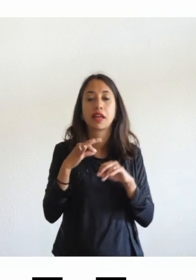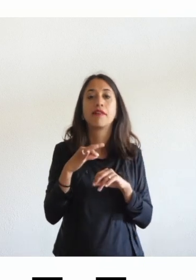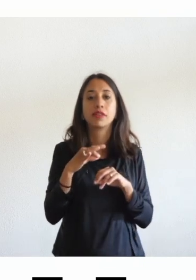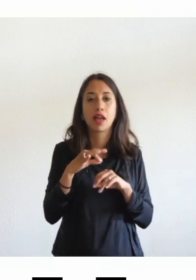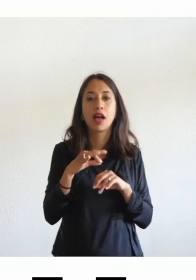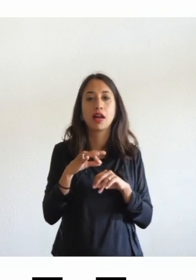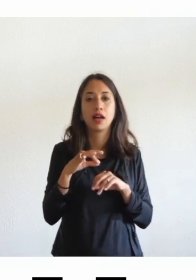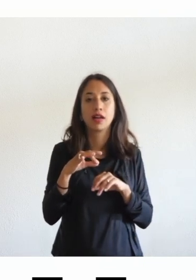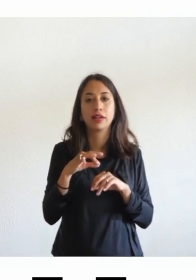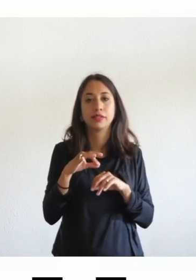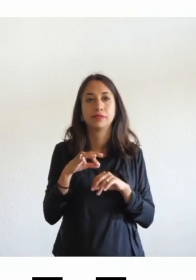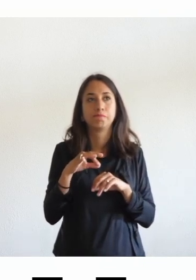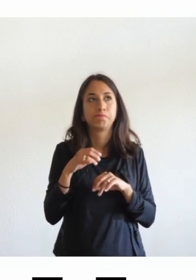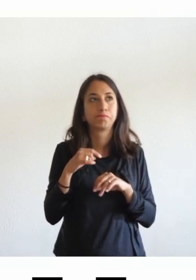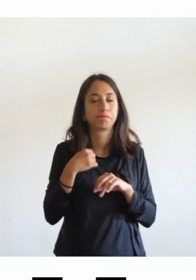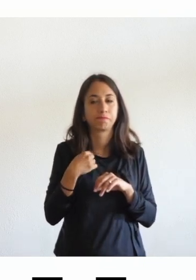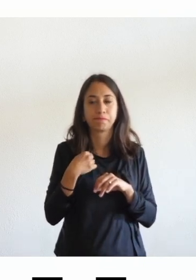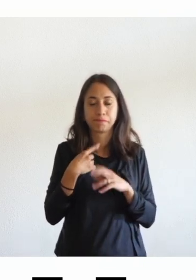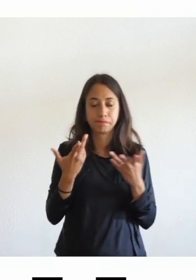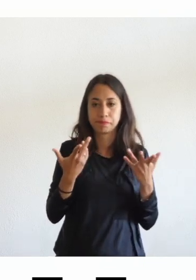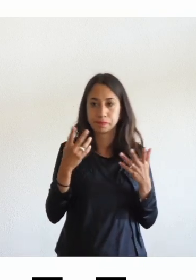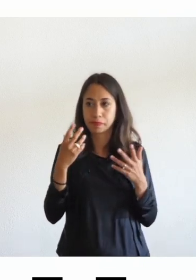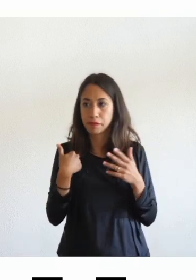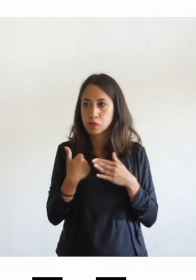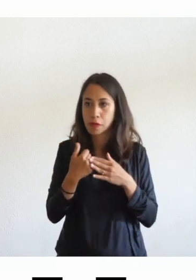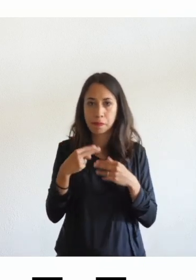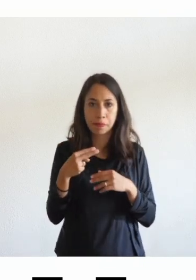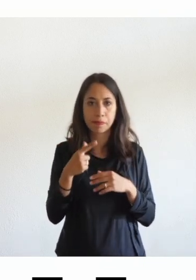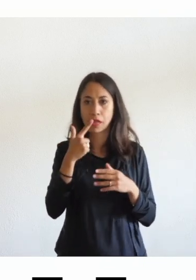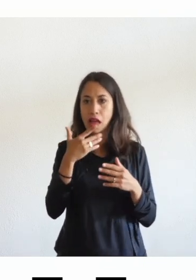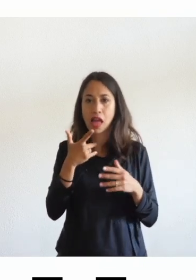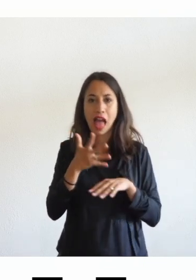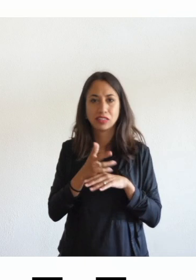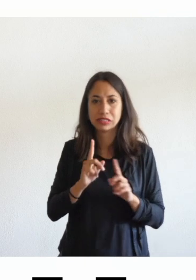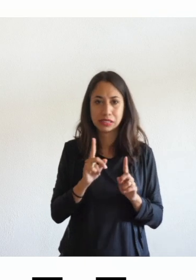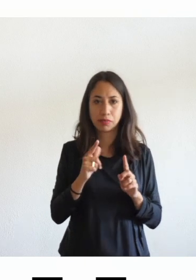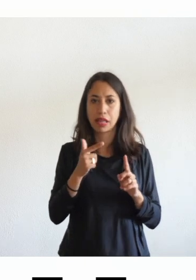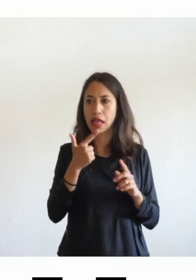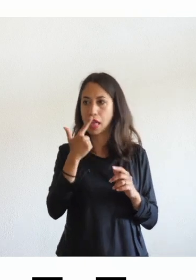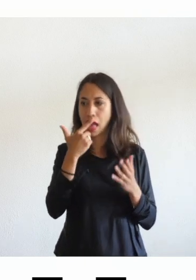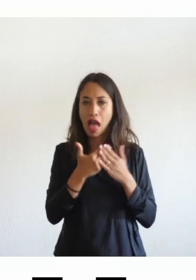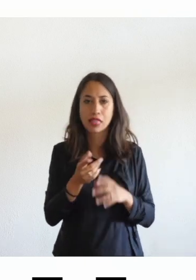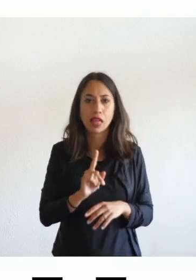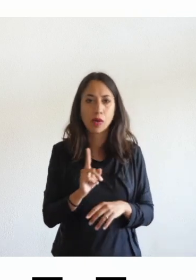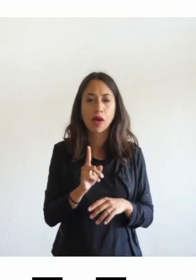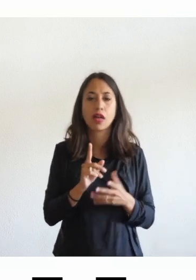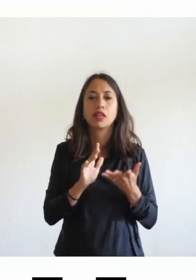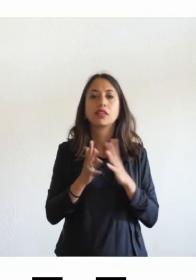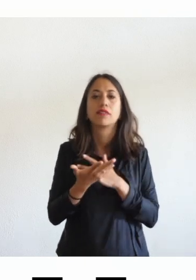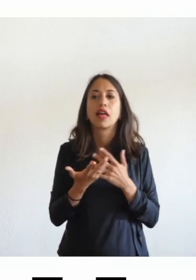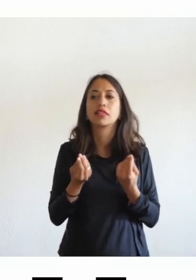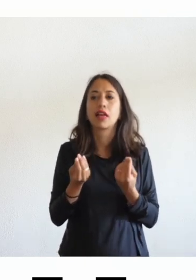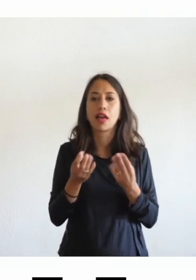supporto è complesso è inaccessibile è inadeguato il messaggio che passa di